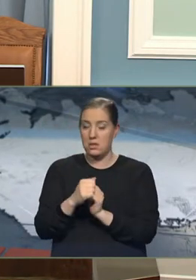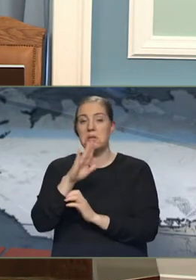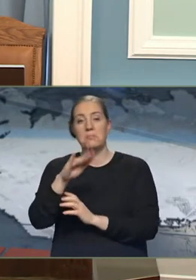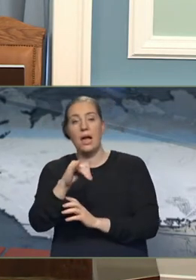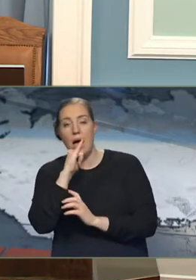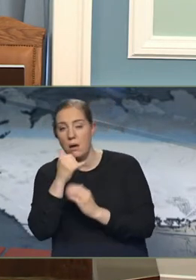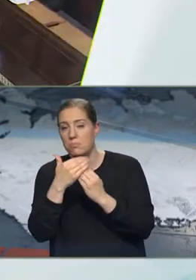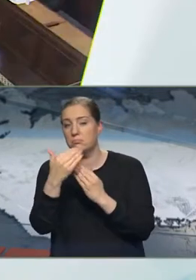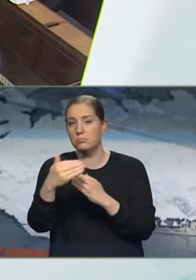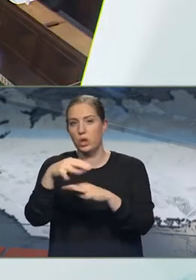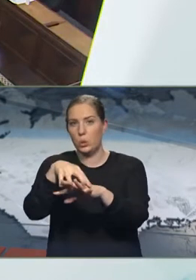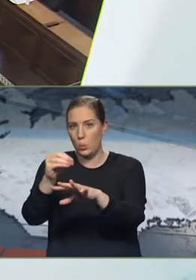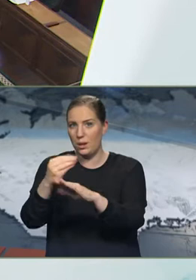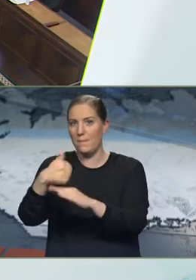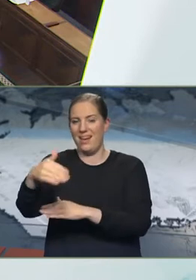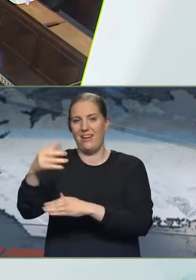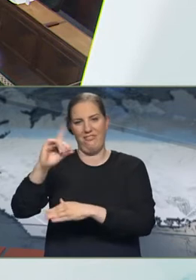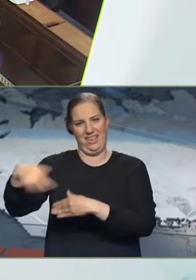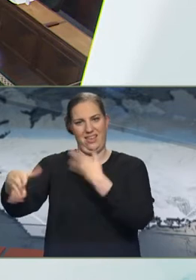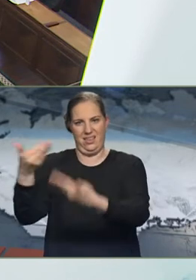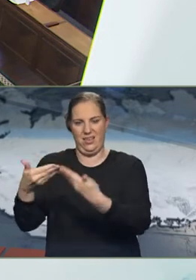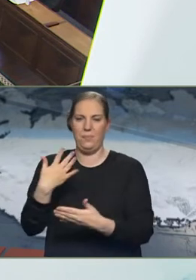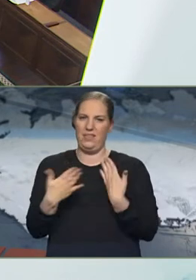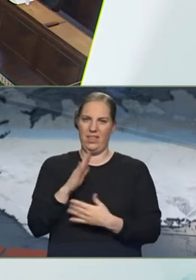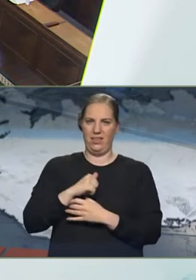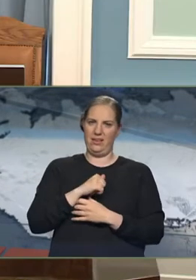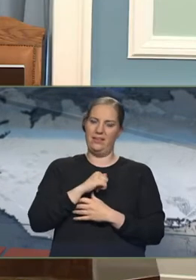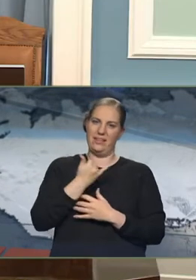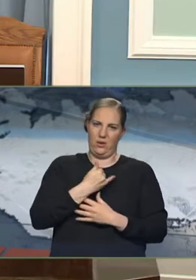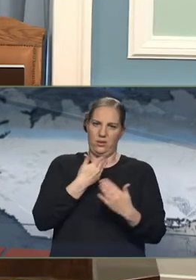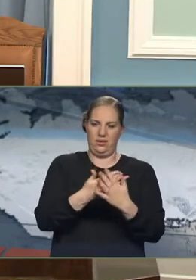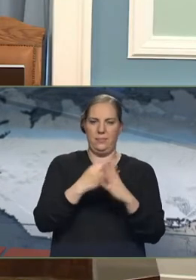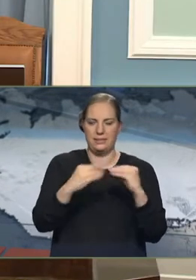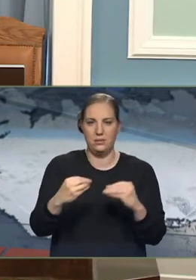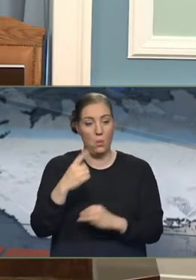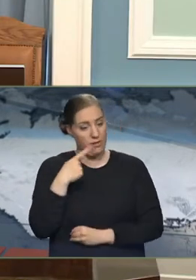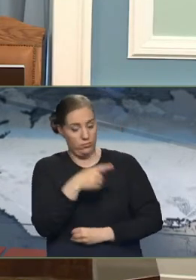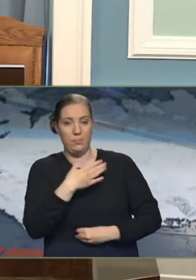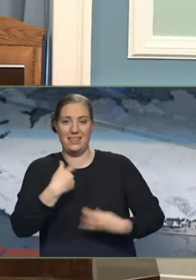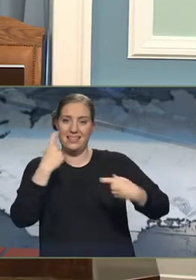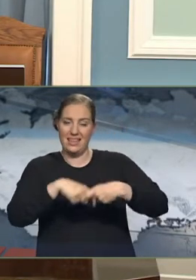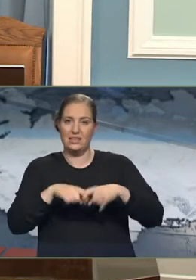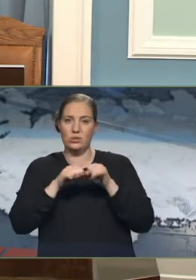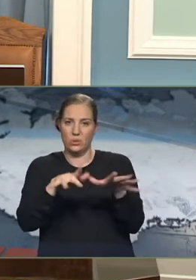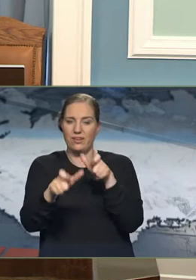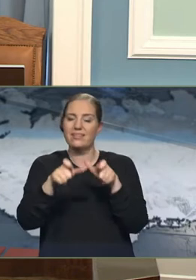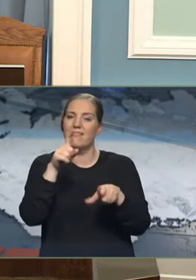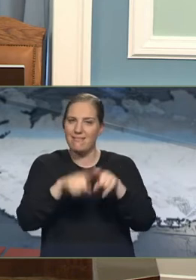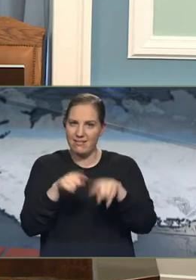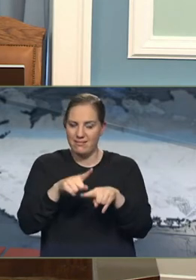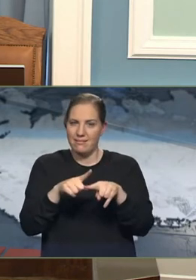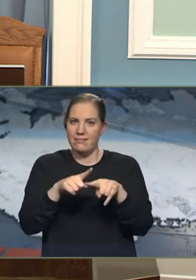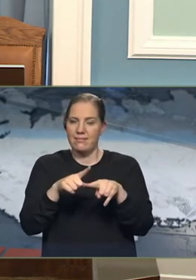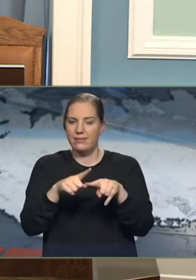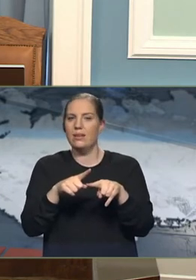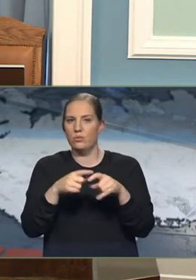ársjóðarinnar frá fyrsta ársjóðarinnar. Því háturftur þingmaður vil setja því samengi við sóttvarnar ástafanir innanlandsherra fórseti, þá geta